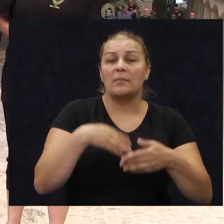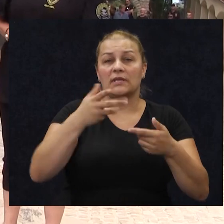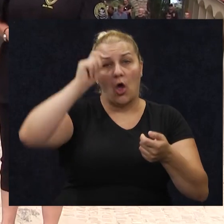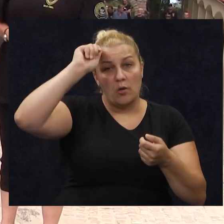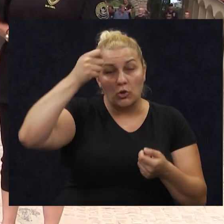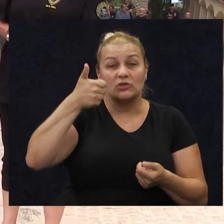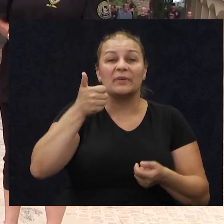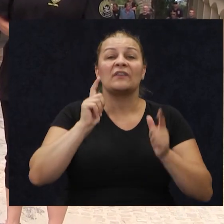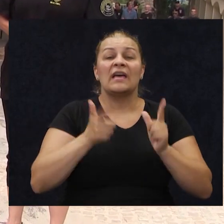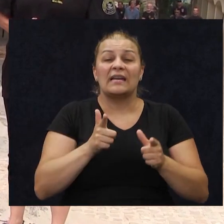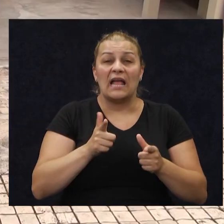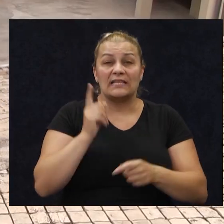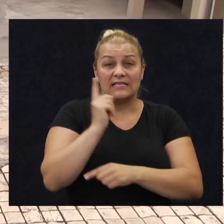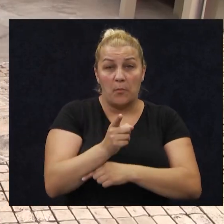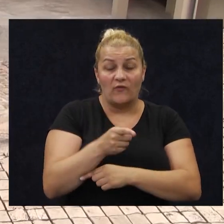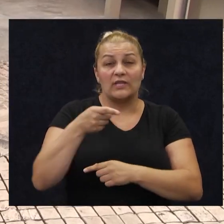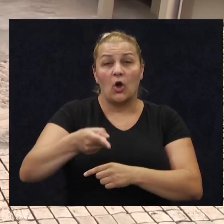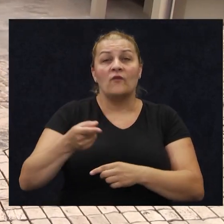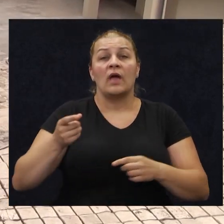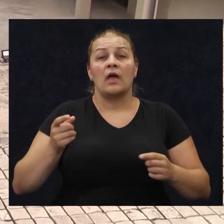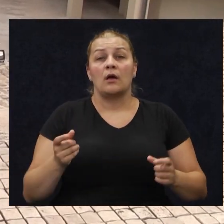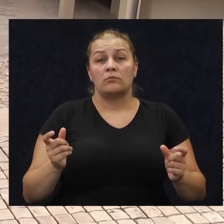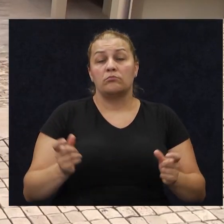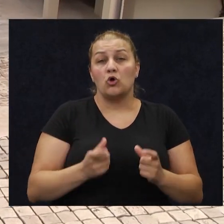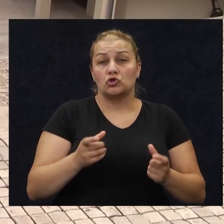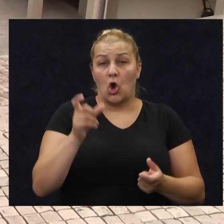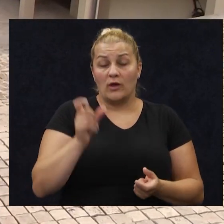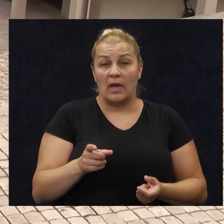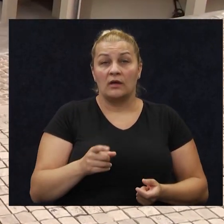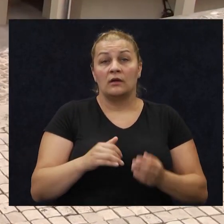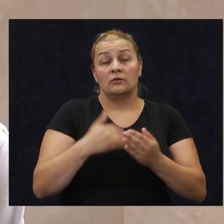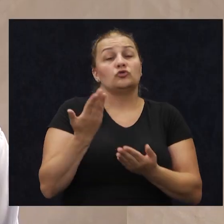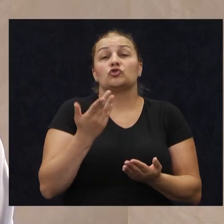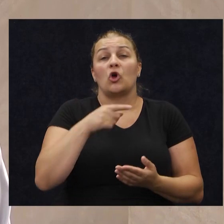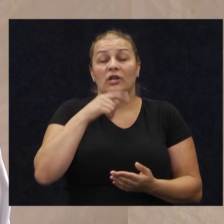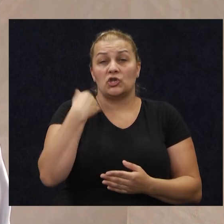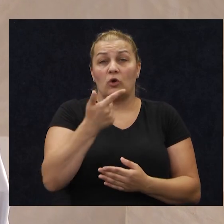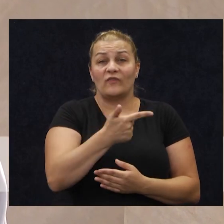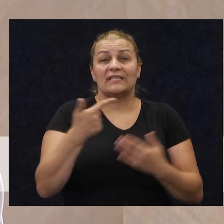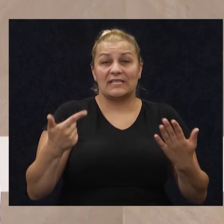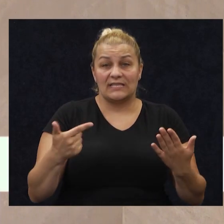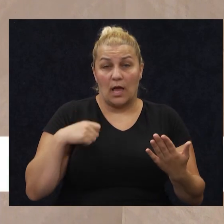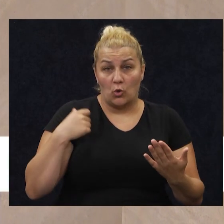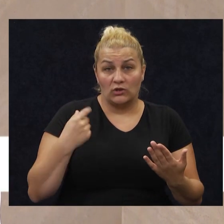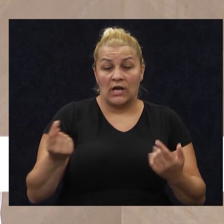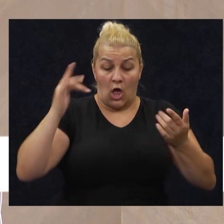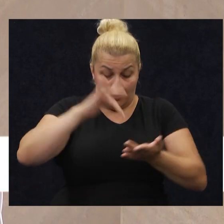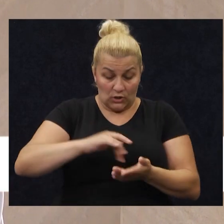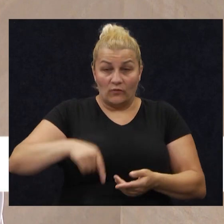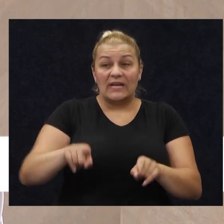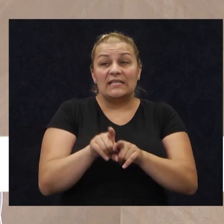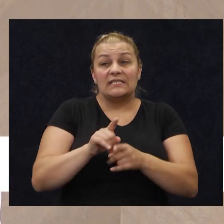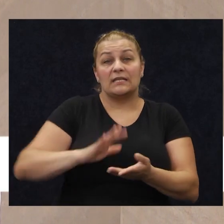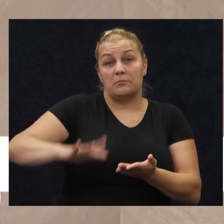prvi ratni zapojednik ove ponoste i slavne postrojbe. Šta reći nakon 27 godina najse na istim prostorima, na istim istom.